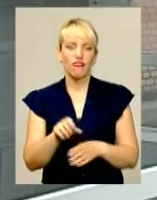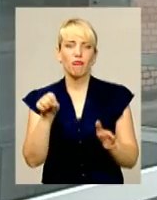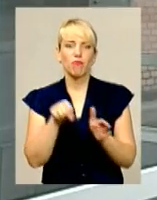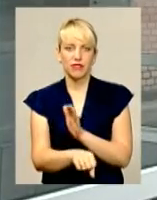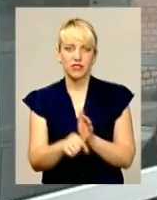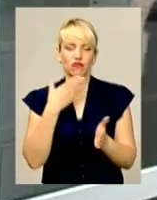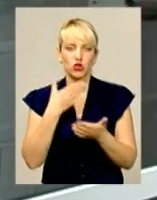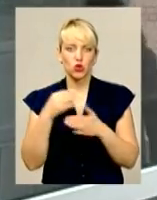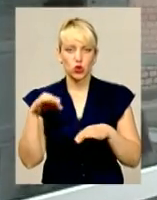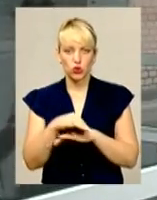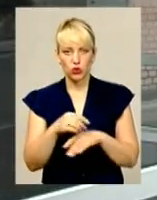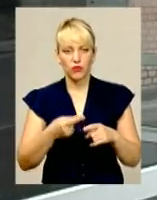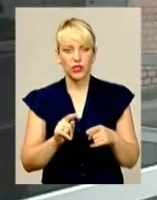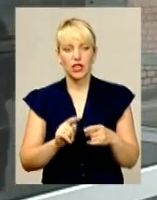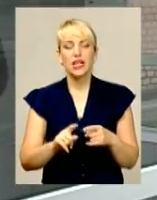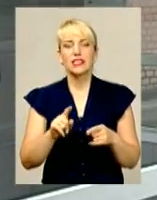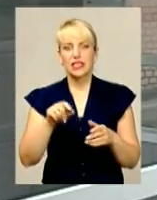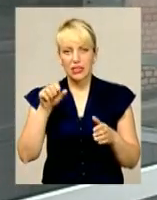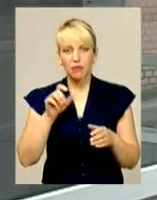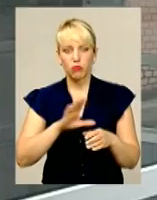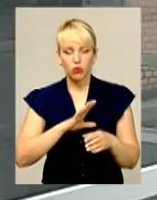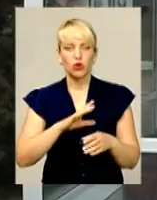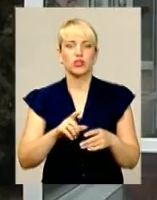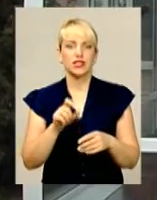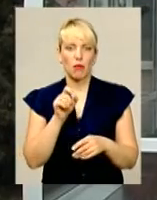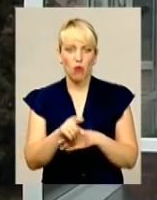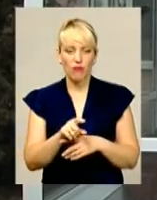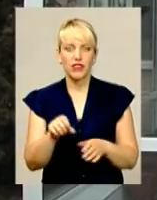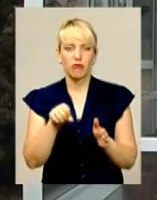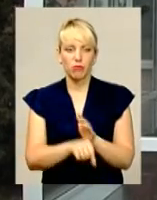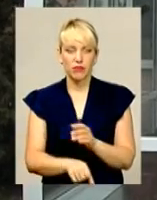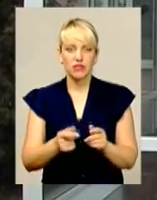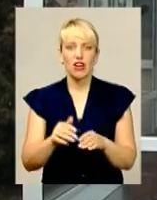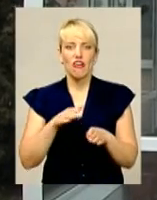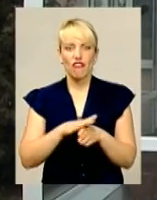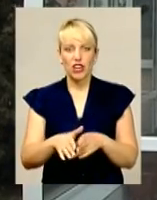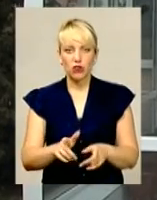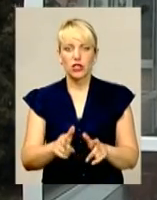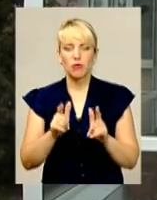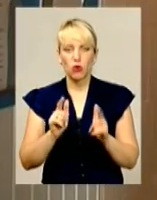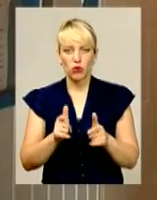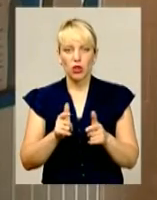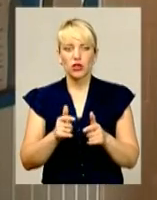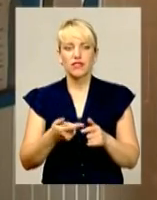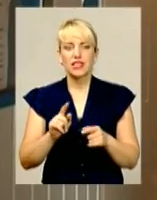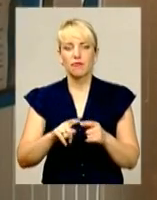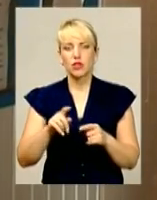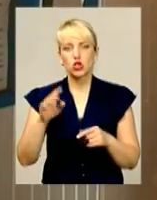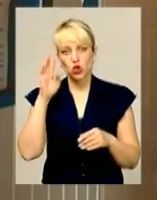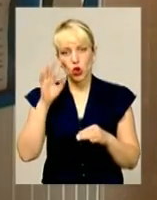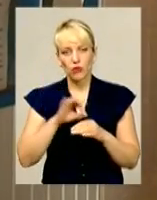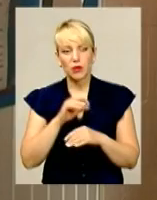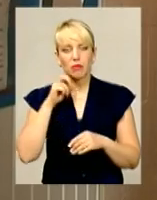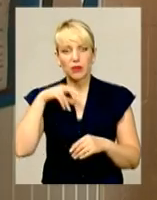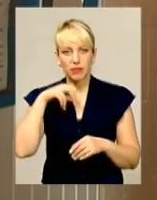Як тепер доводять, слідче вбивство було замовним. Виконати його погодився чоловік племінниці підозрюваної та його товариш. Разом із